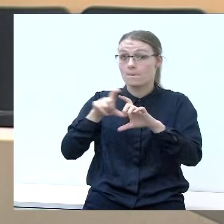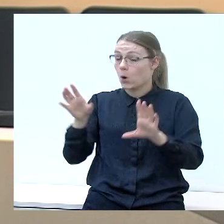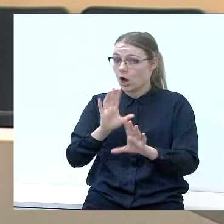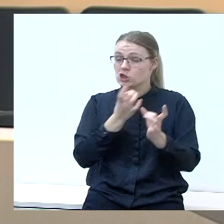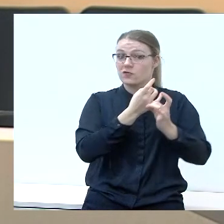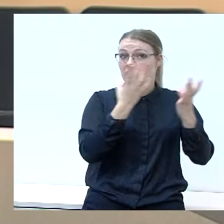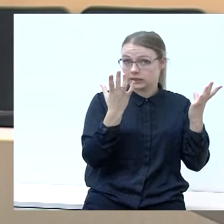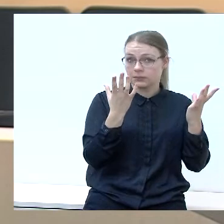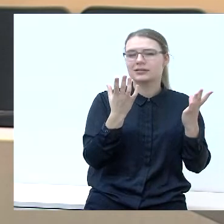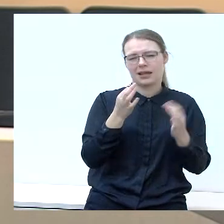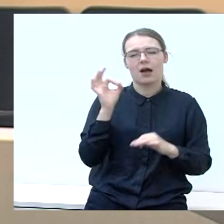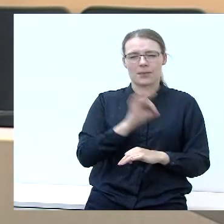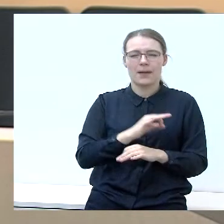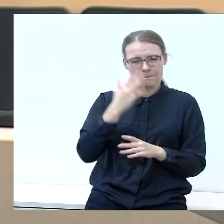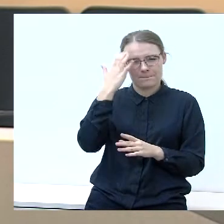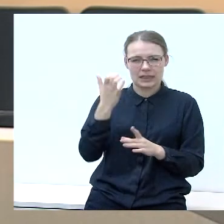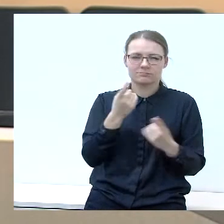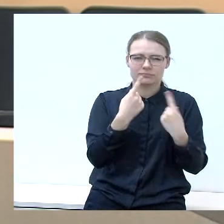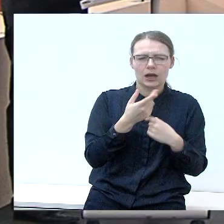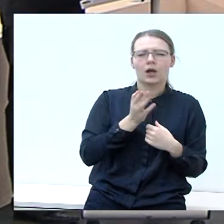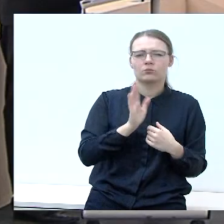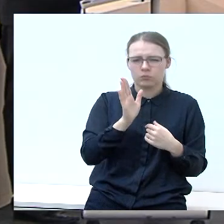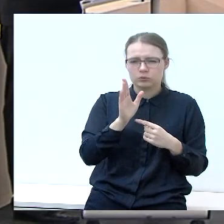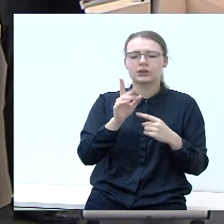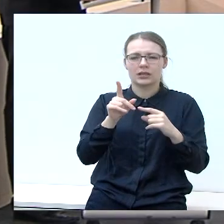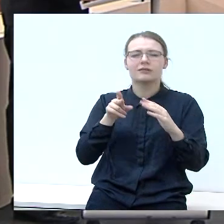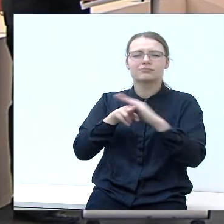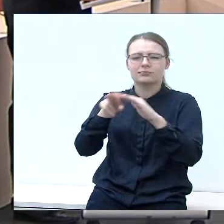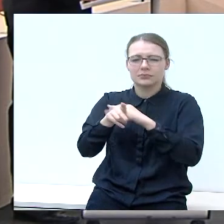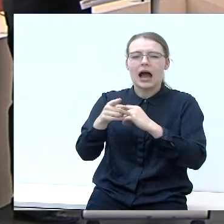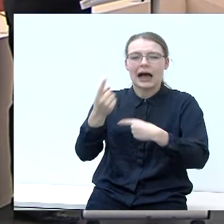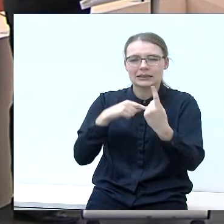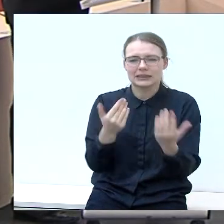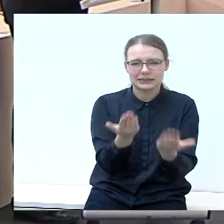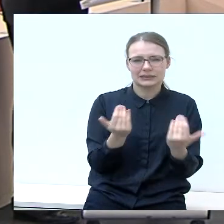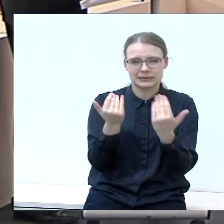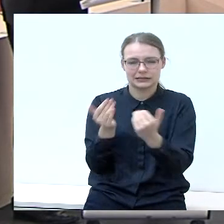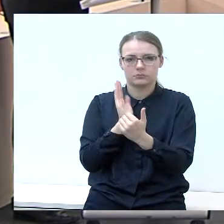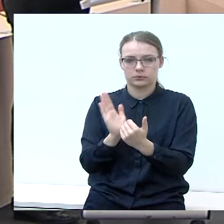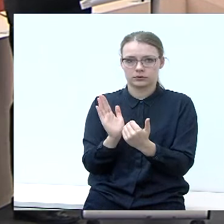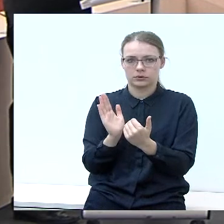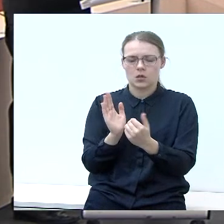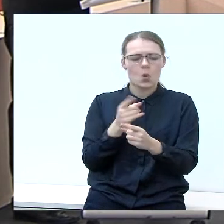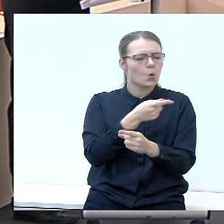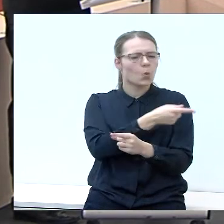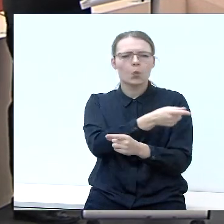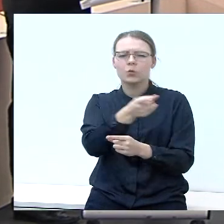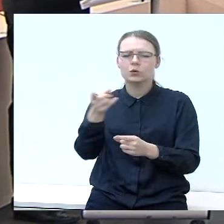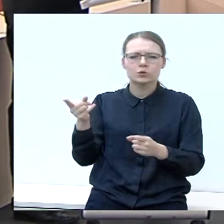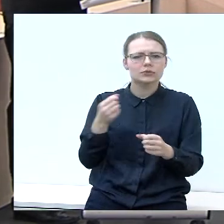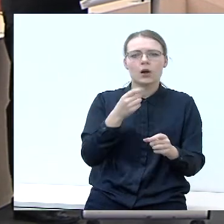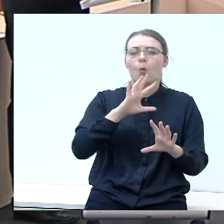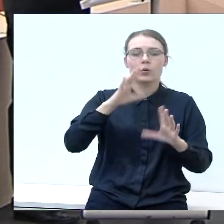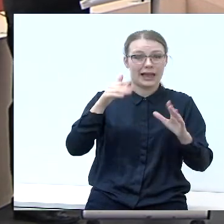dažnai mes mėgsame kalbėti, kad susigražinsim išeivius. Bet ką kiekviena iš jūsų partijų padarytų, jeigu